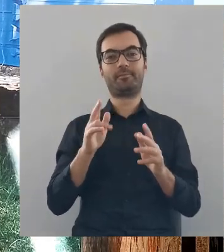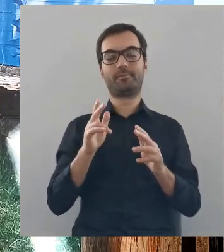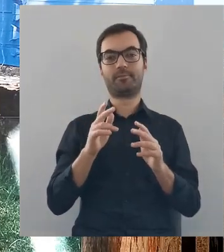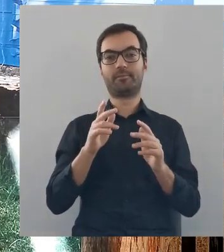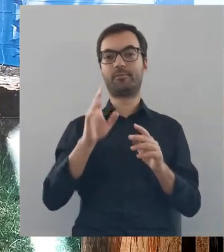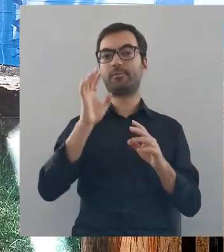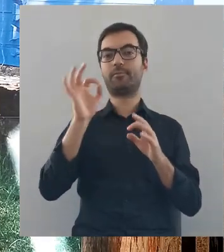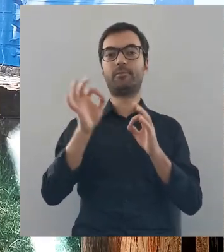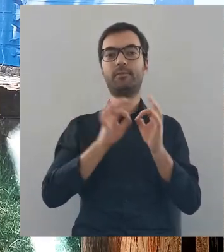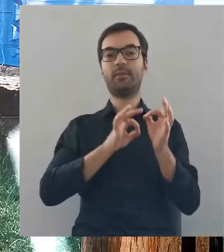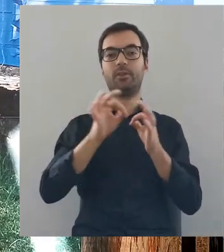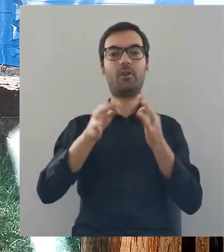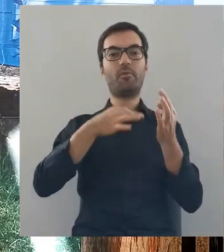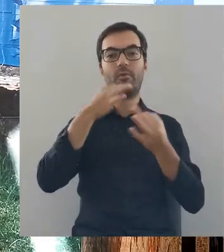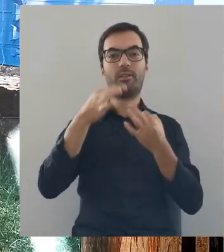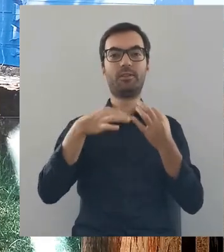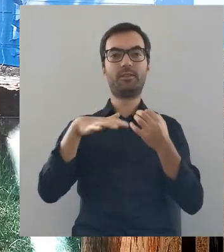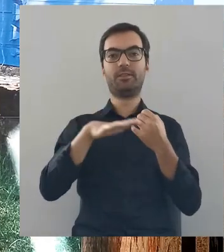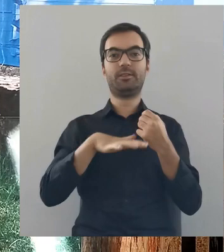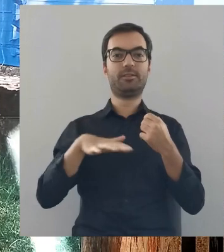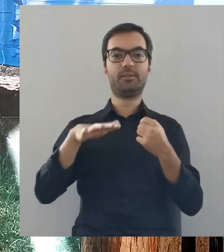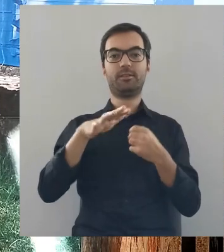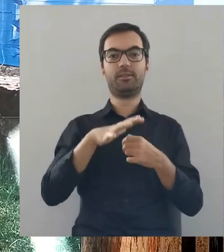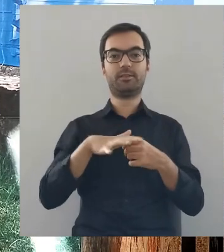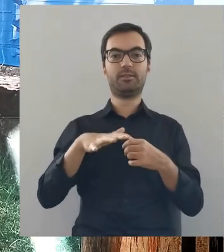przeczucia, że opowieści,